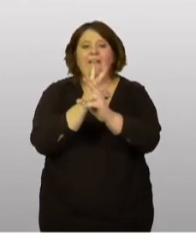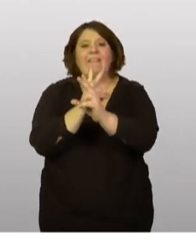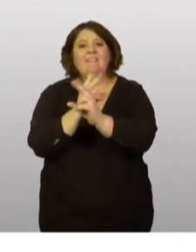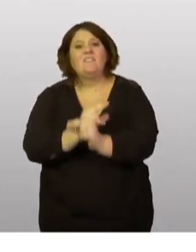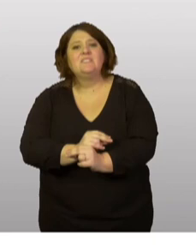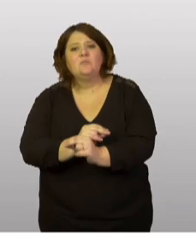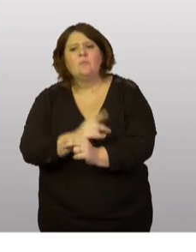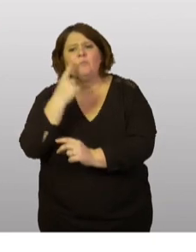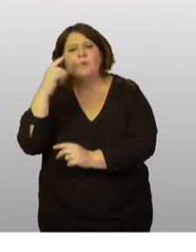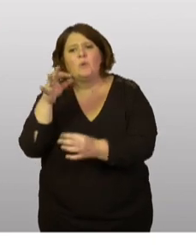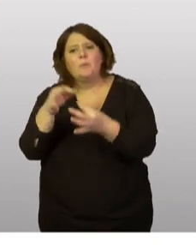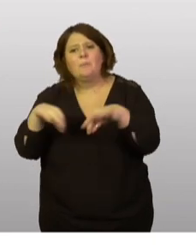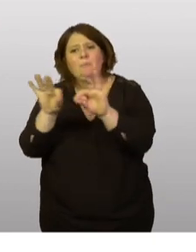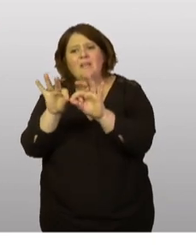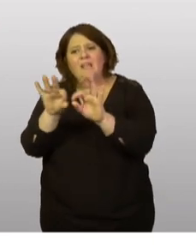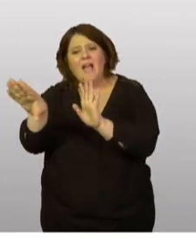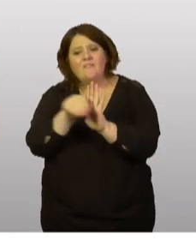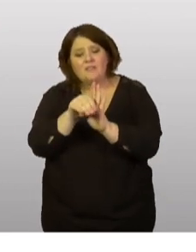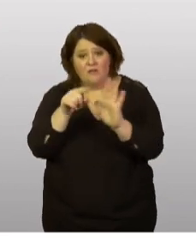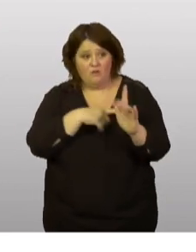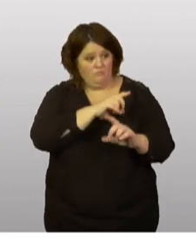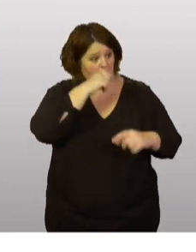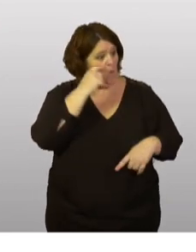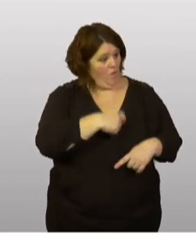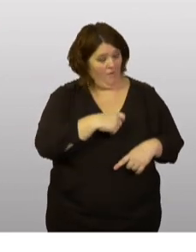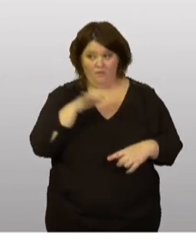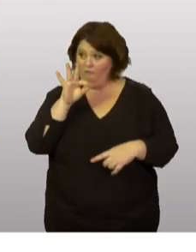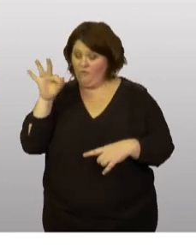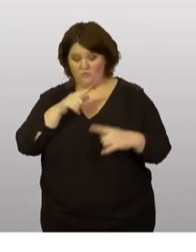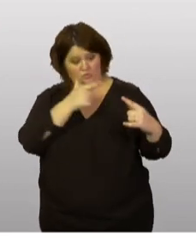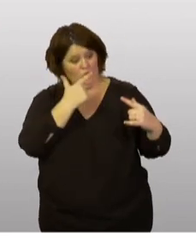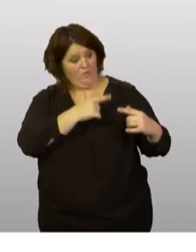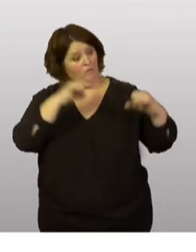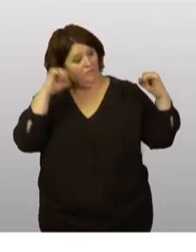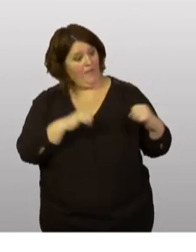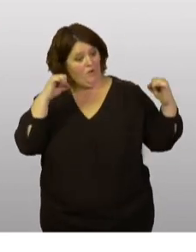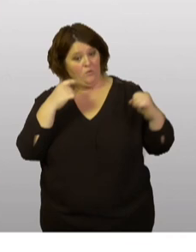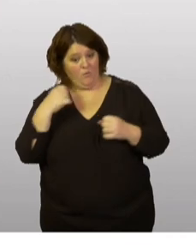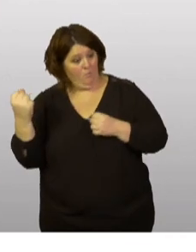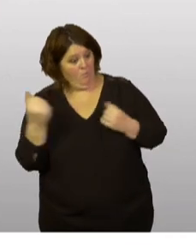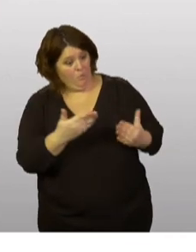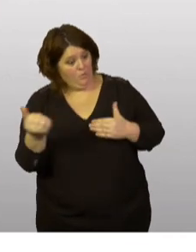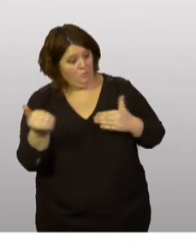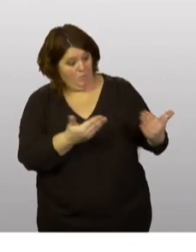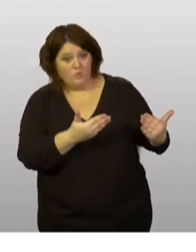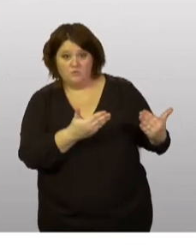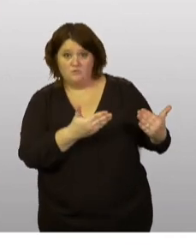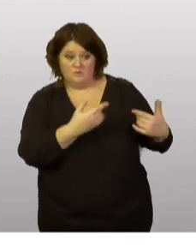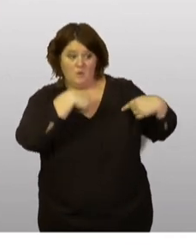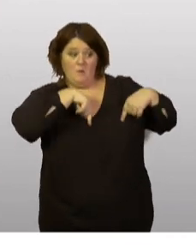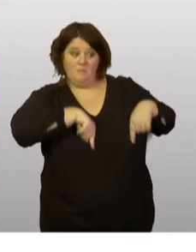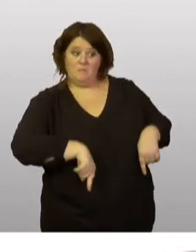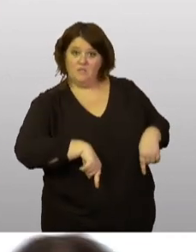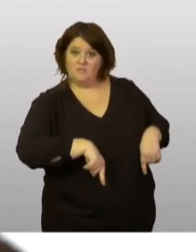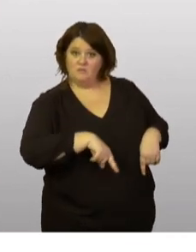pays invités a été faite d'un commun accord entre l'Ukraine et la France sur la base de propositions que j'avais faites à mon homologue, Dimitro